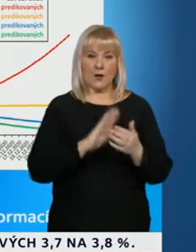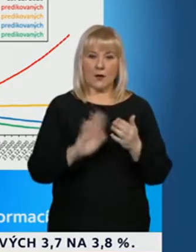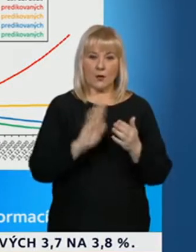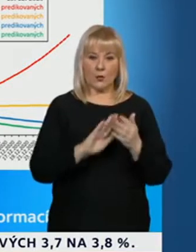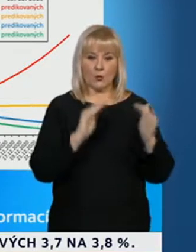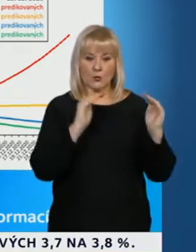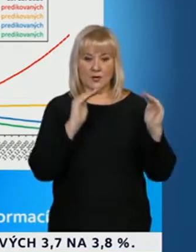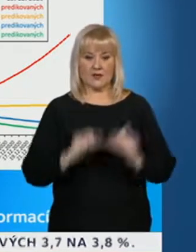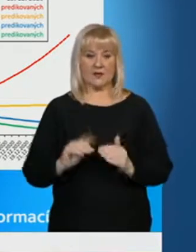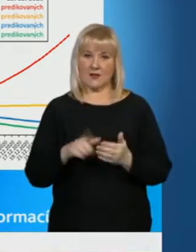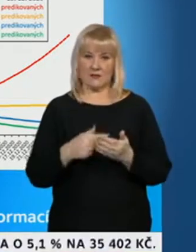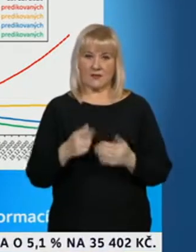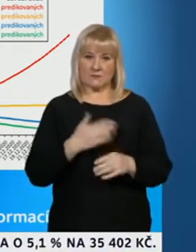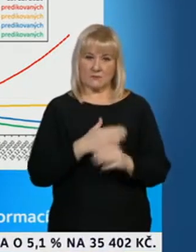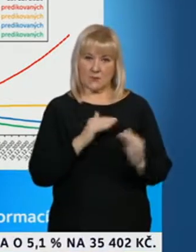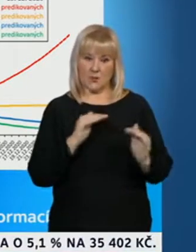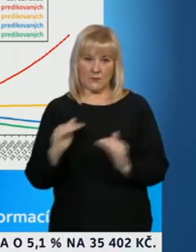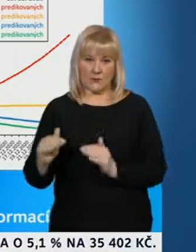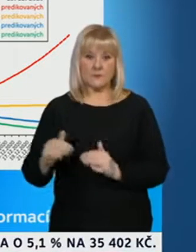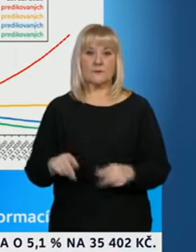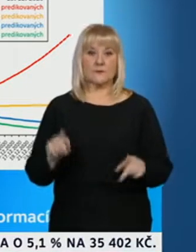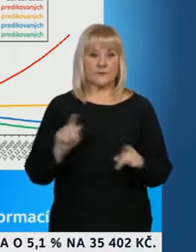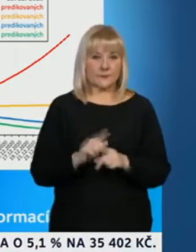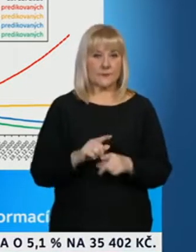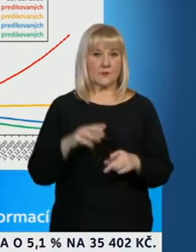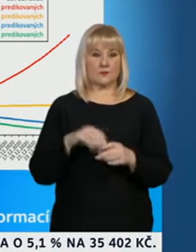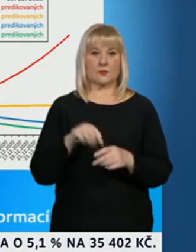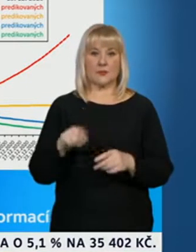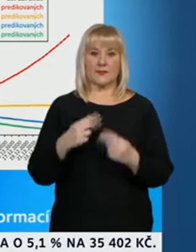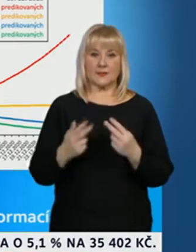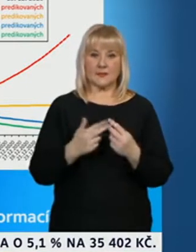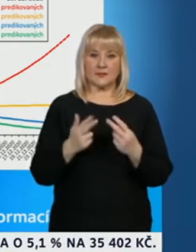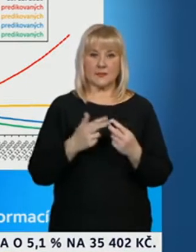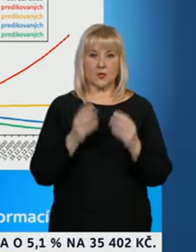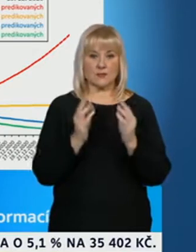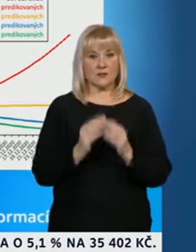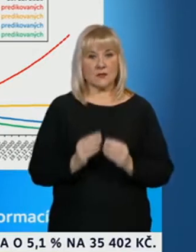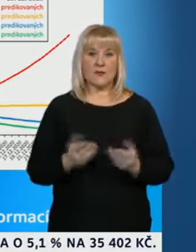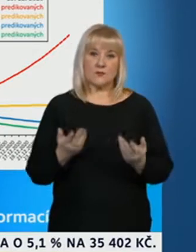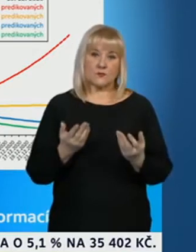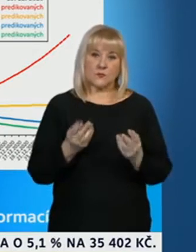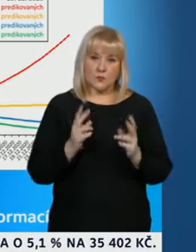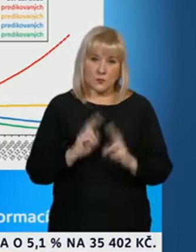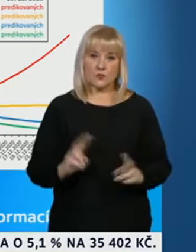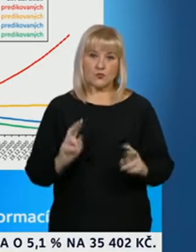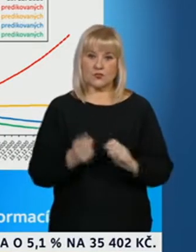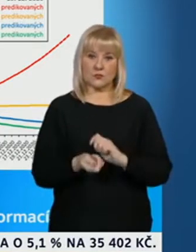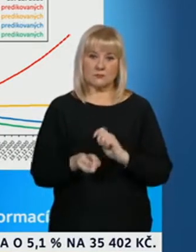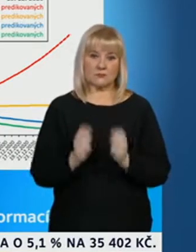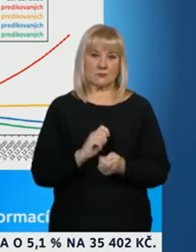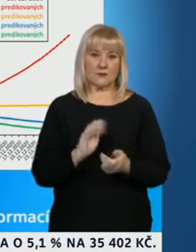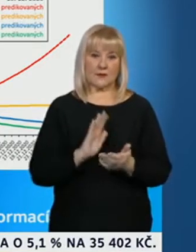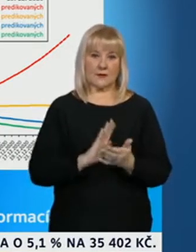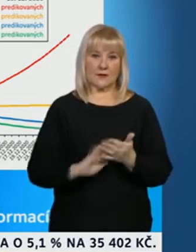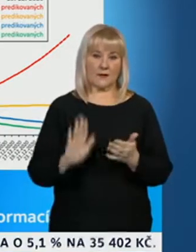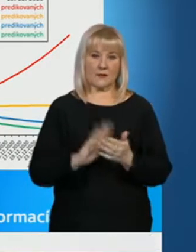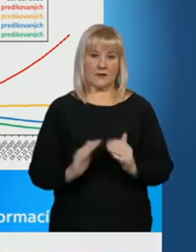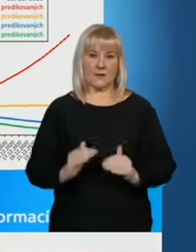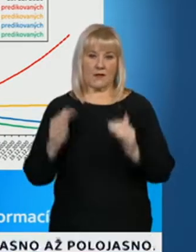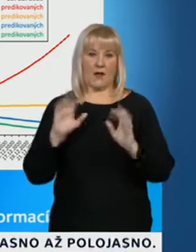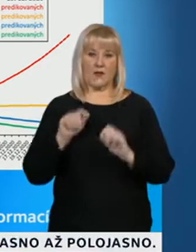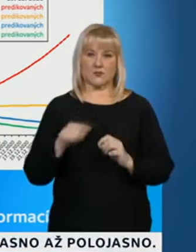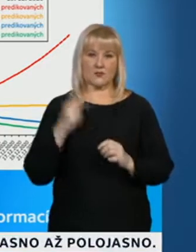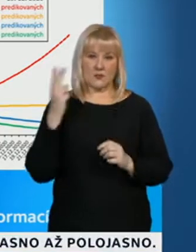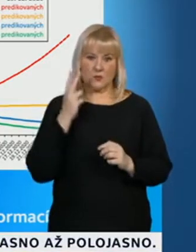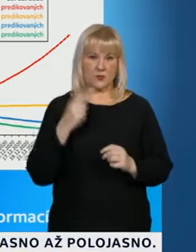rychlé v tuto chvíli. A pak je tady i ten rizikový scénář, kdyby se to vrátilo k nějakému prudkému růstu, což samozřejmě si nepřejeme,